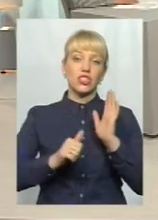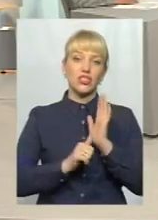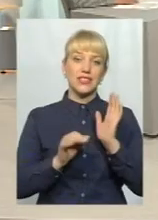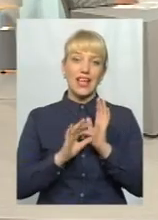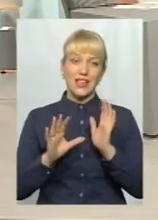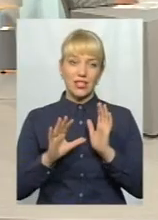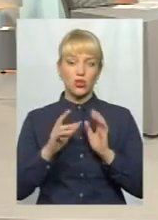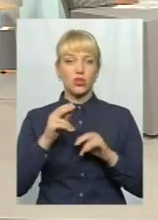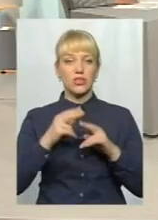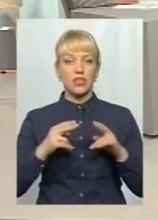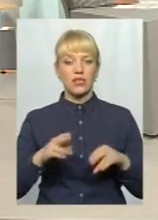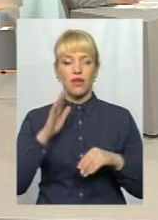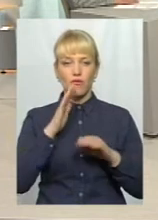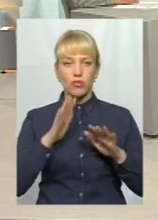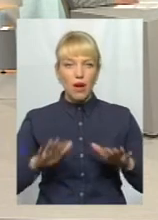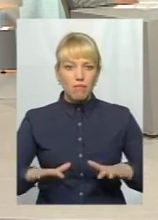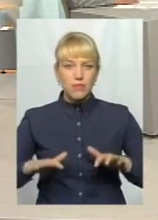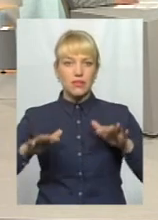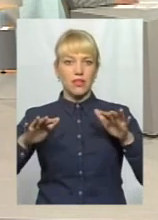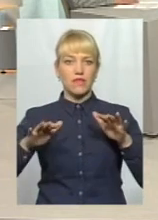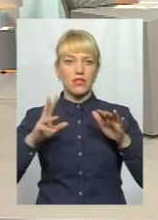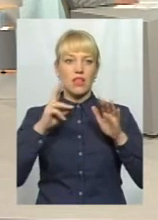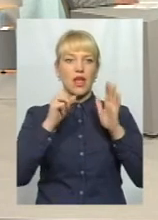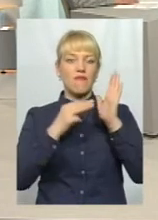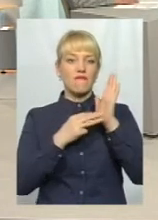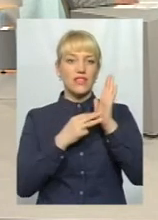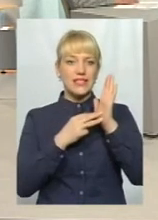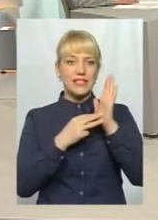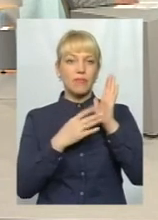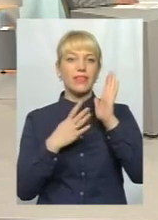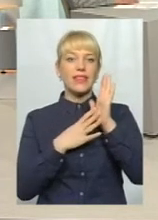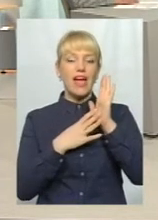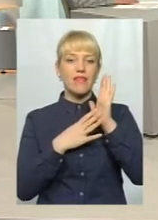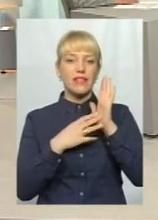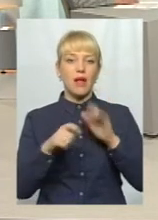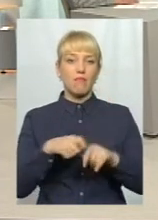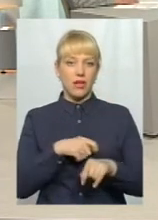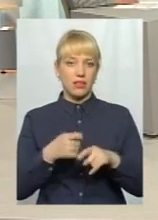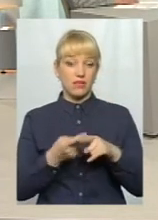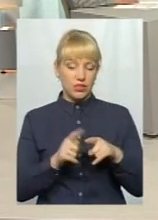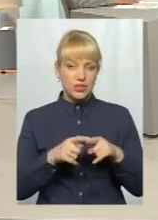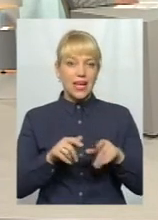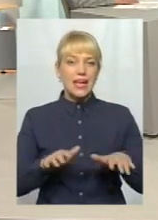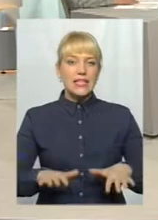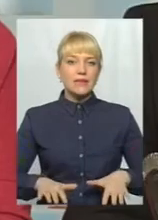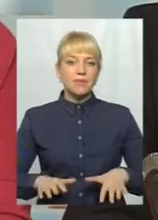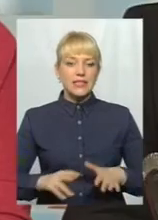підніметься в Діністрі на 8-9 метрів. Що, зрозуміло, неминуче приведе до того, що затоплюються відповідні населені пункти і